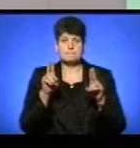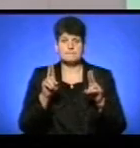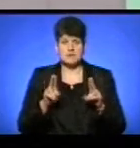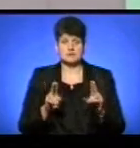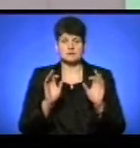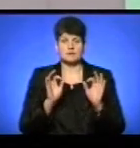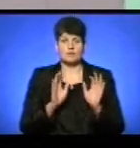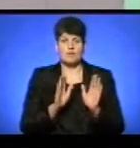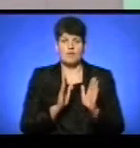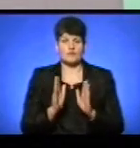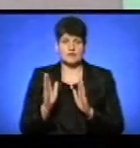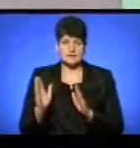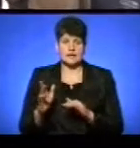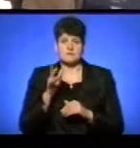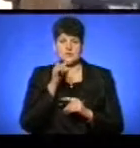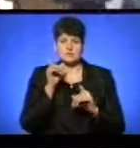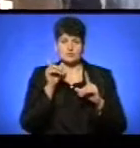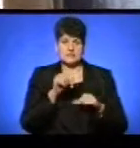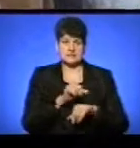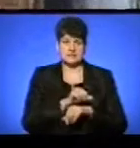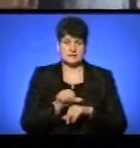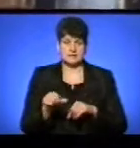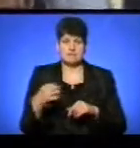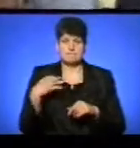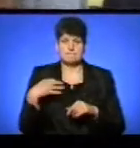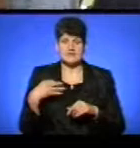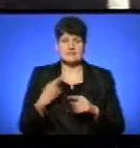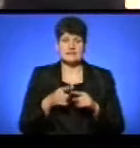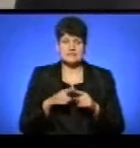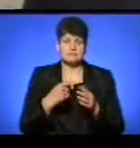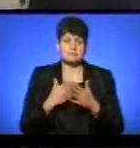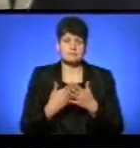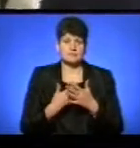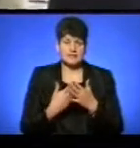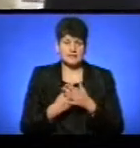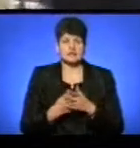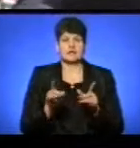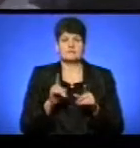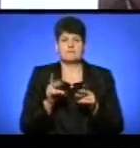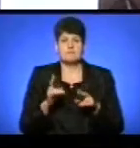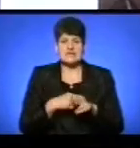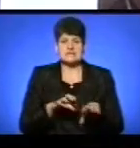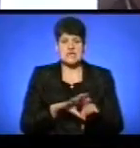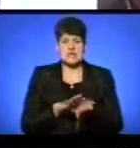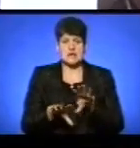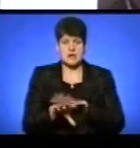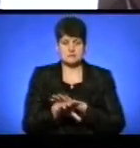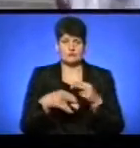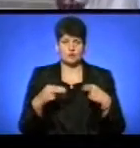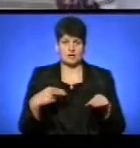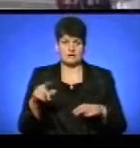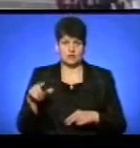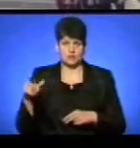під час поїздки за кордон. Біле полотно – символ світу без рабства та торгівлі людьми, повідомила співорганізатор маршу Оксана Шлюсар.